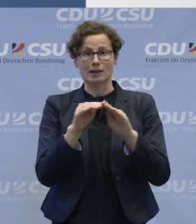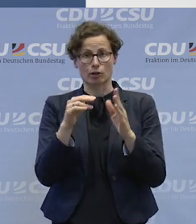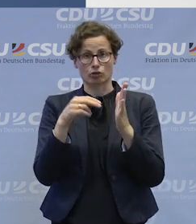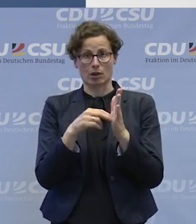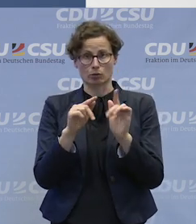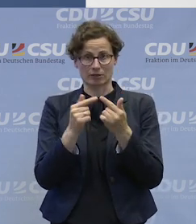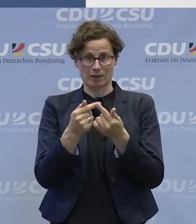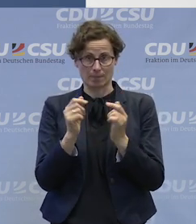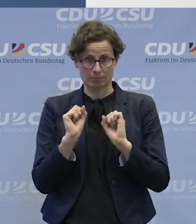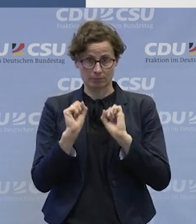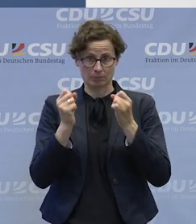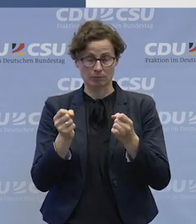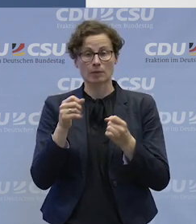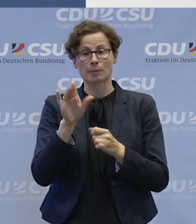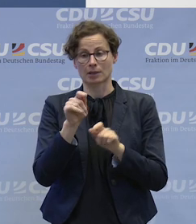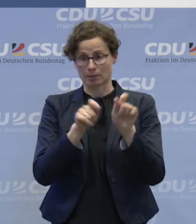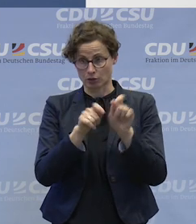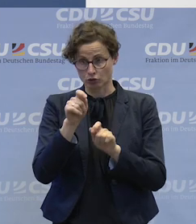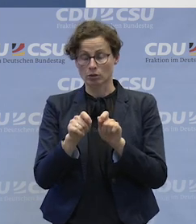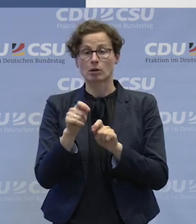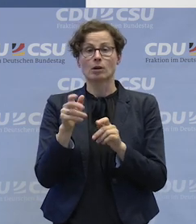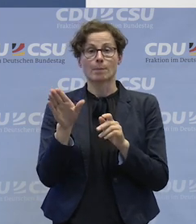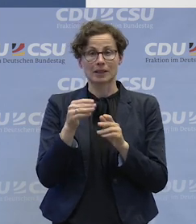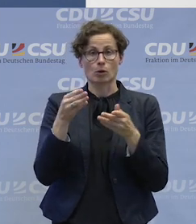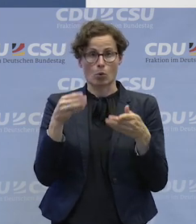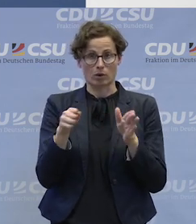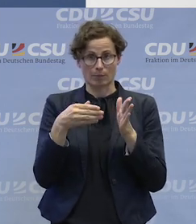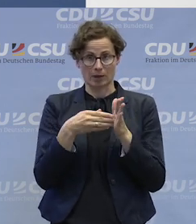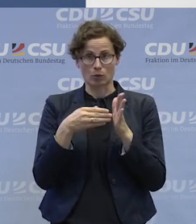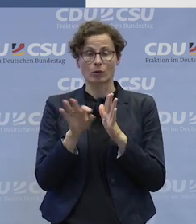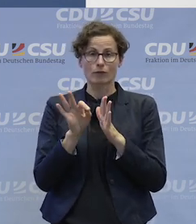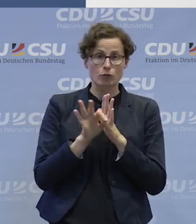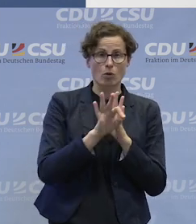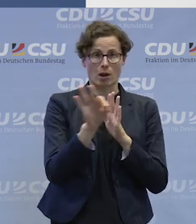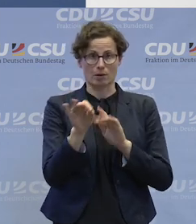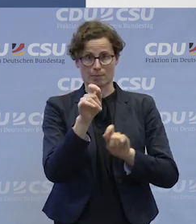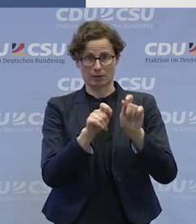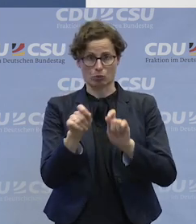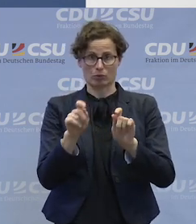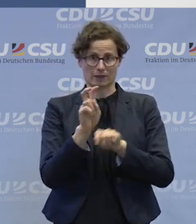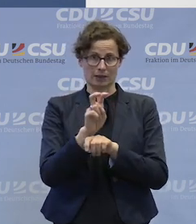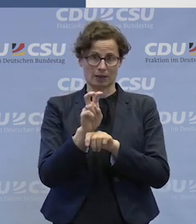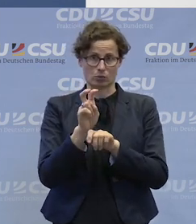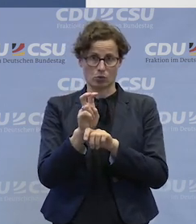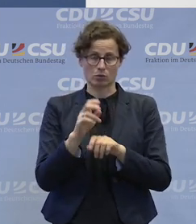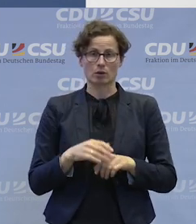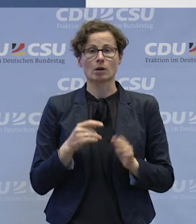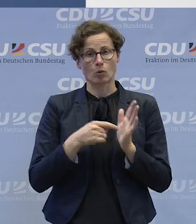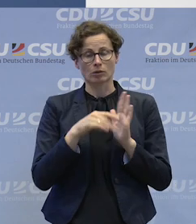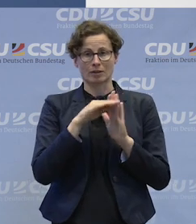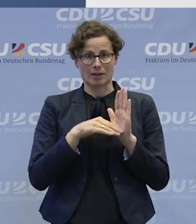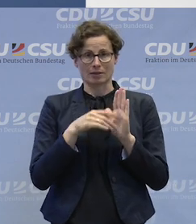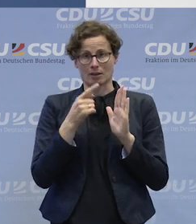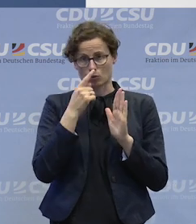Menschen mit und ohne Behinderung, die all diese Personengruppen vertreten, weil wir glauben, dass das zu kurz gesprungen ist.